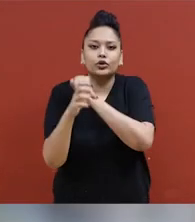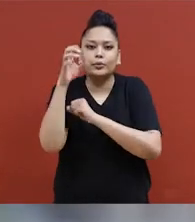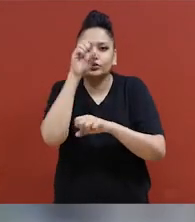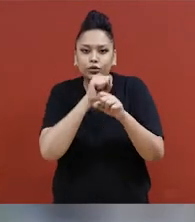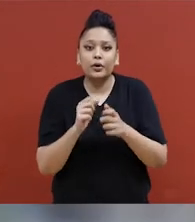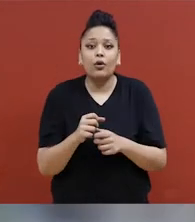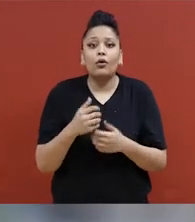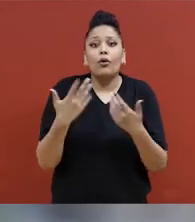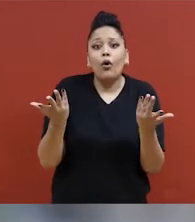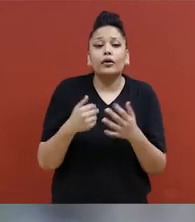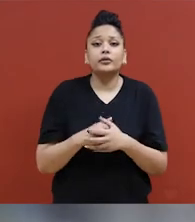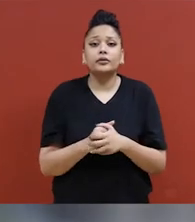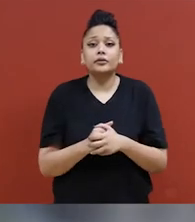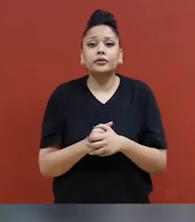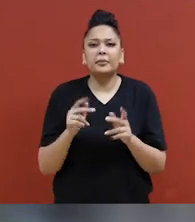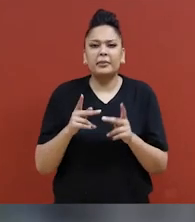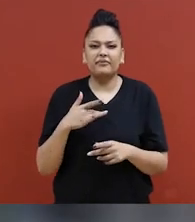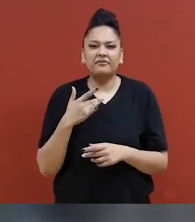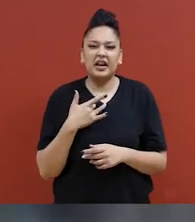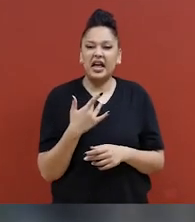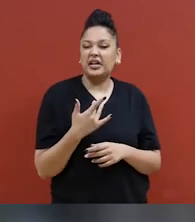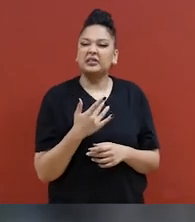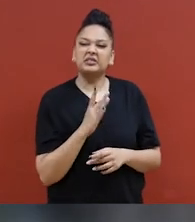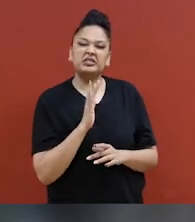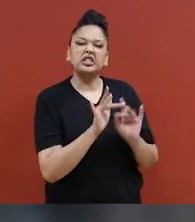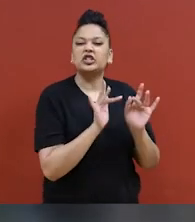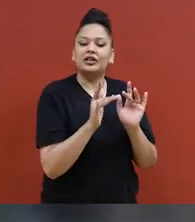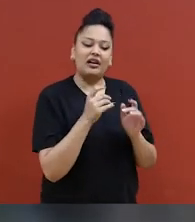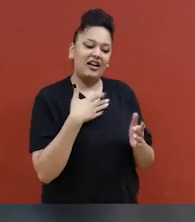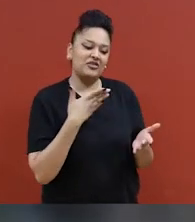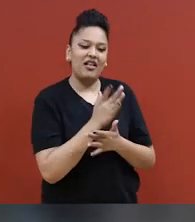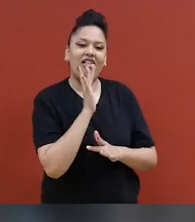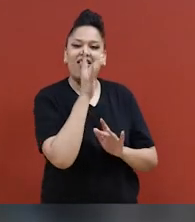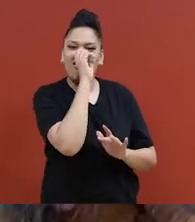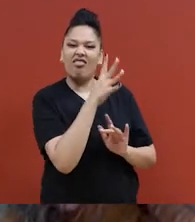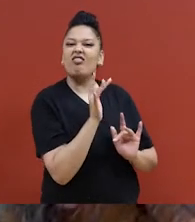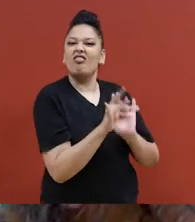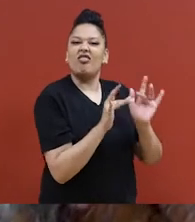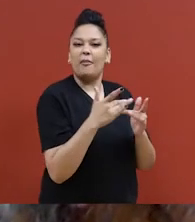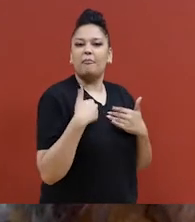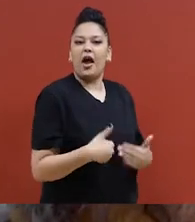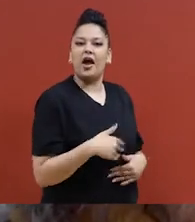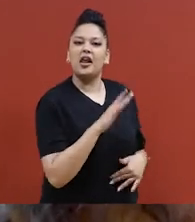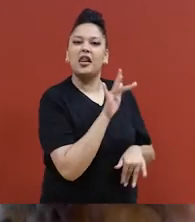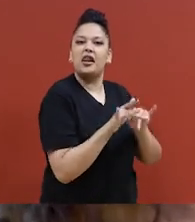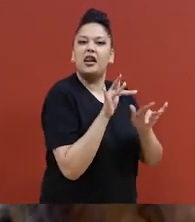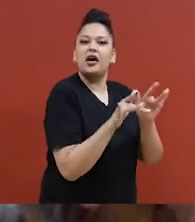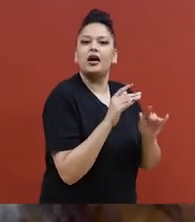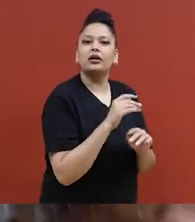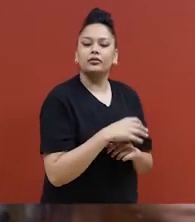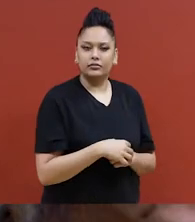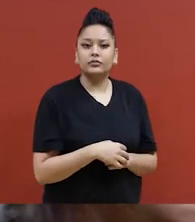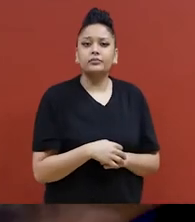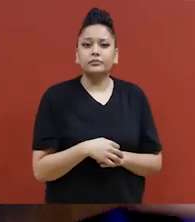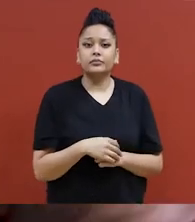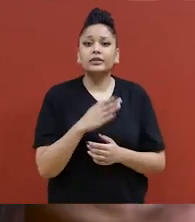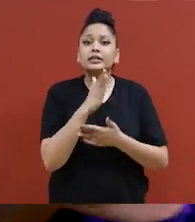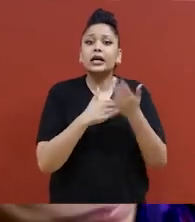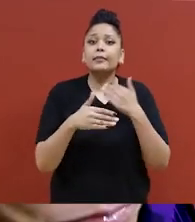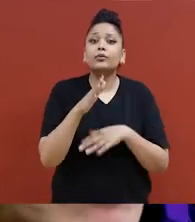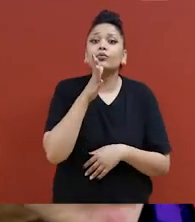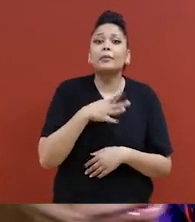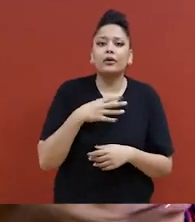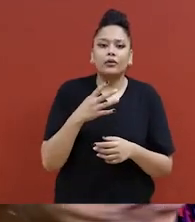les gens et l'appropriation que les gens se permettent sur les corps des femmes et surtout sur les corps de certaines femmes